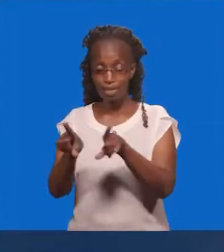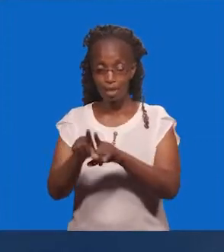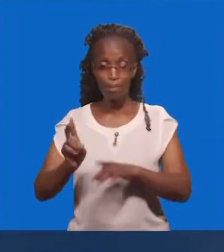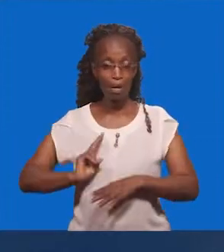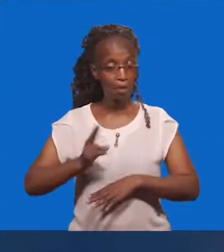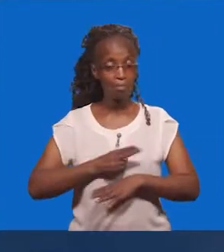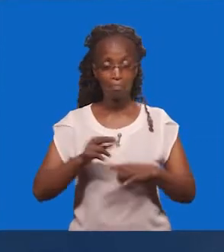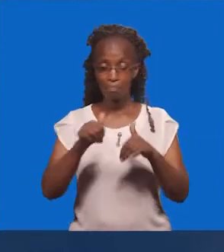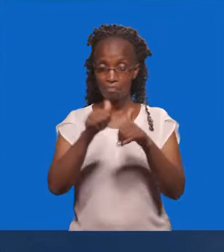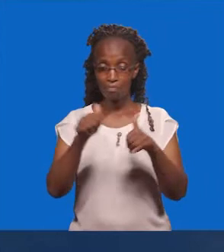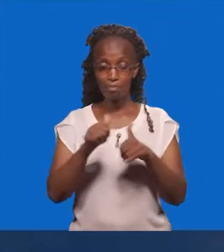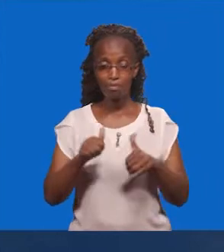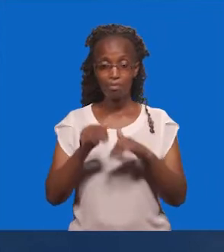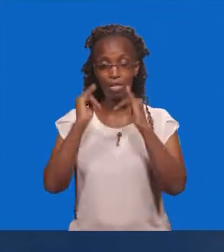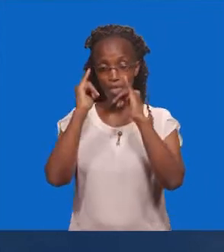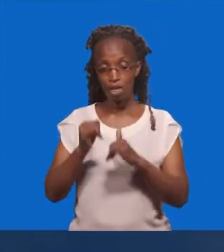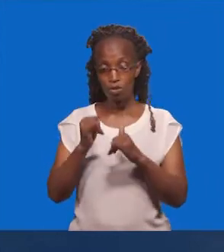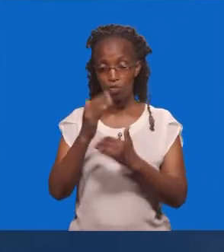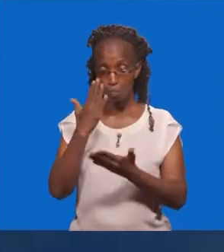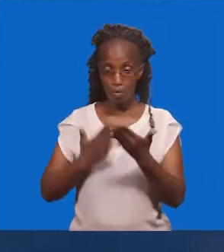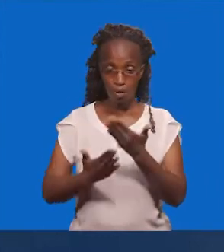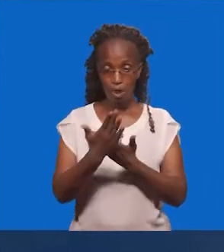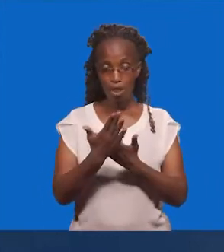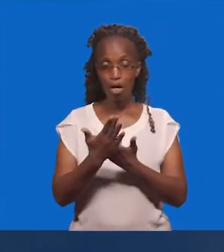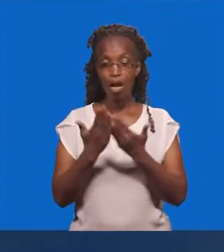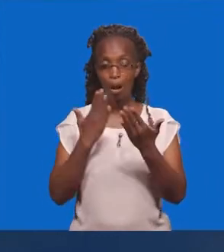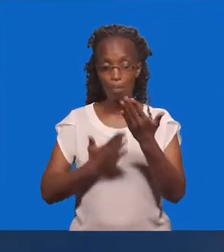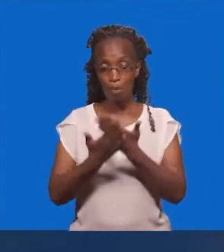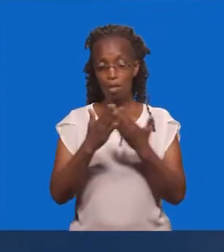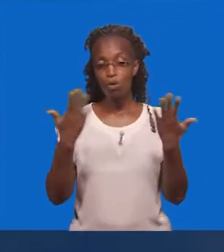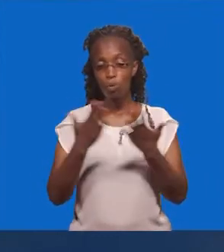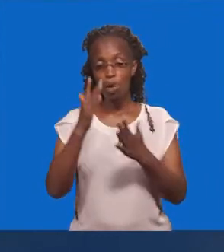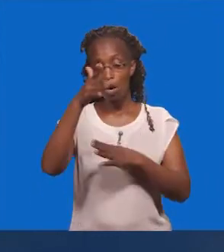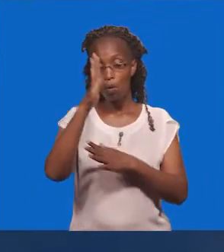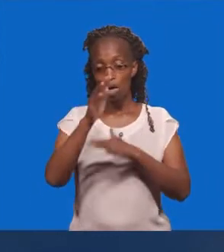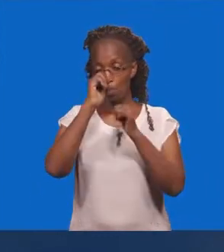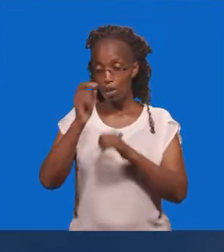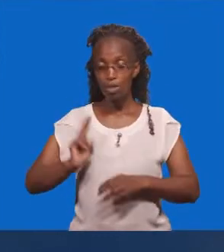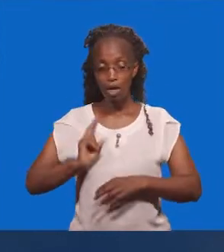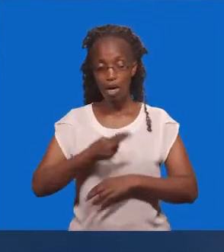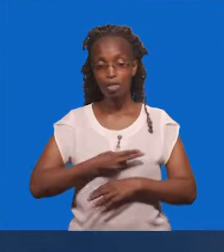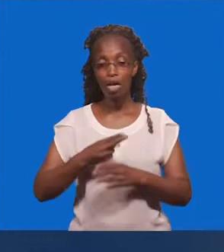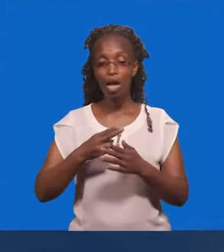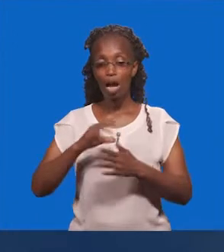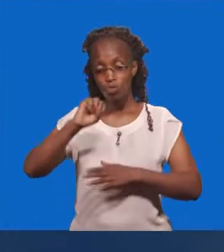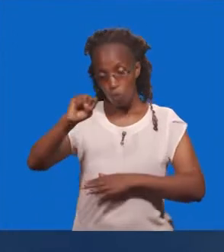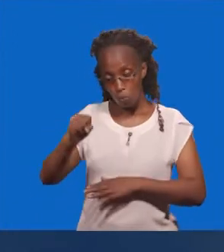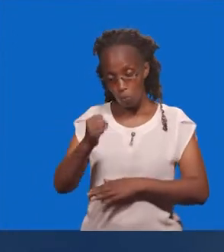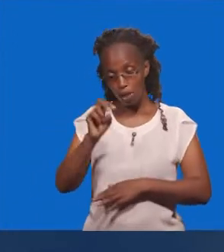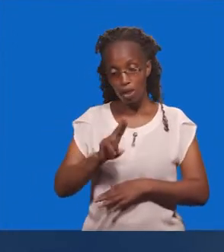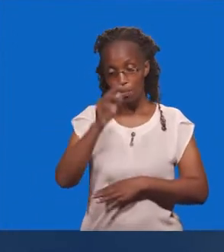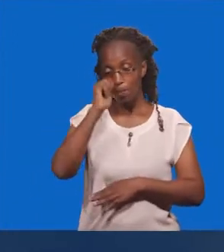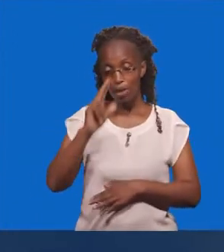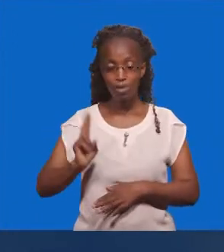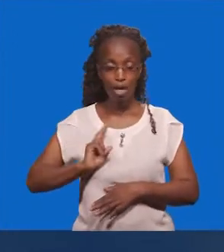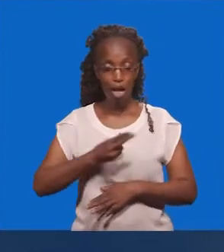tuko salama Ni asubu njema, asubu ya ambayo buwana anueza kutubariki na ayo Akaweza kutuamusha, akaweza